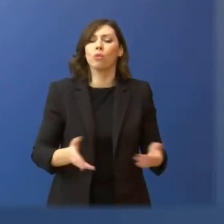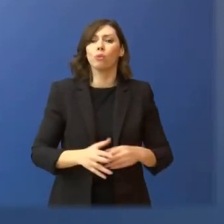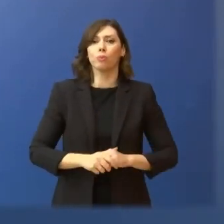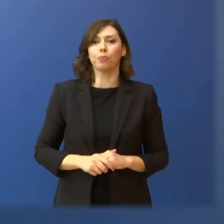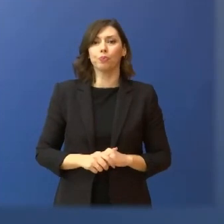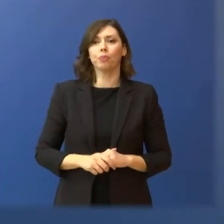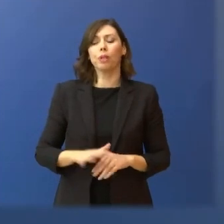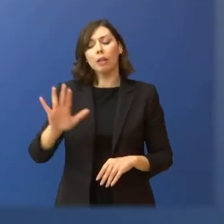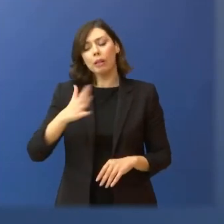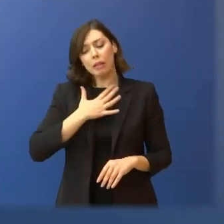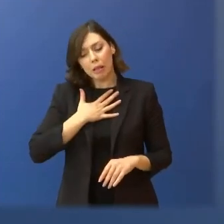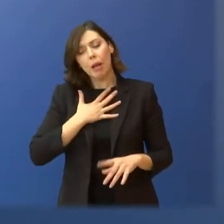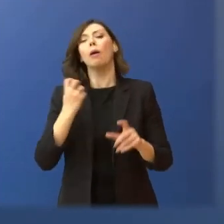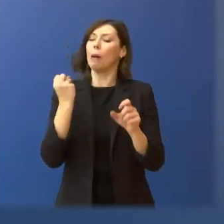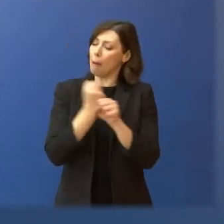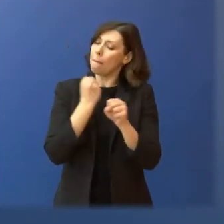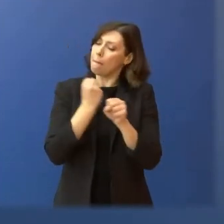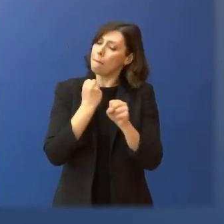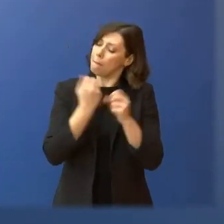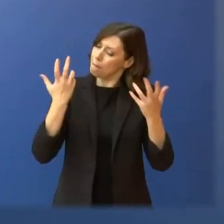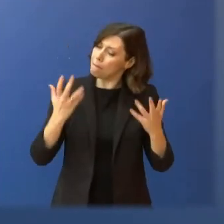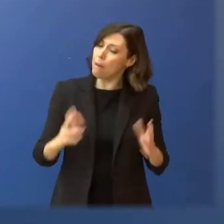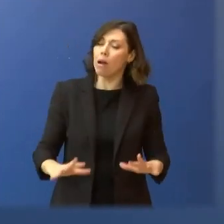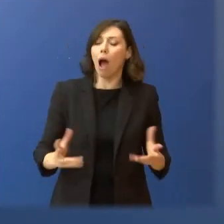Αρκετά, αλλά δυστυχώς όχι όλα. Αλλά δεν είναι η ώρα.